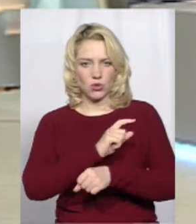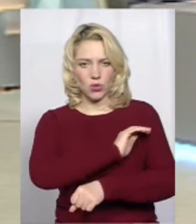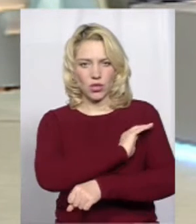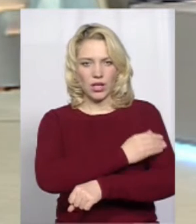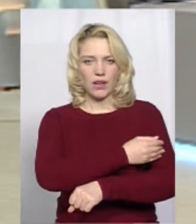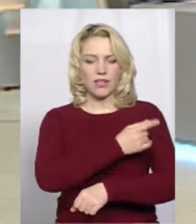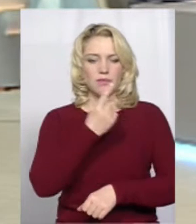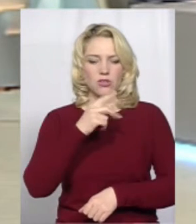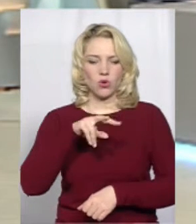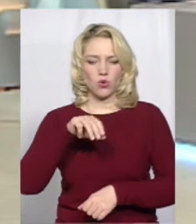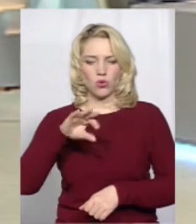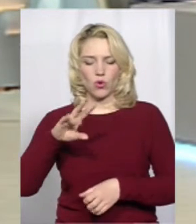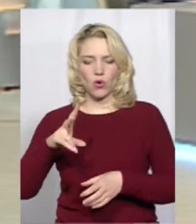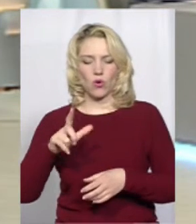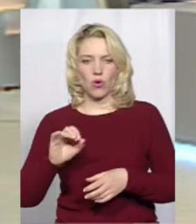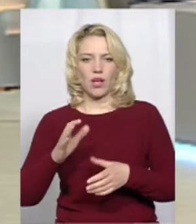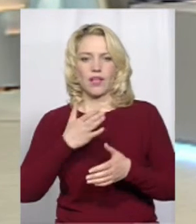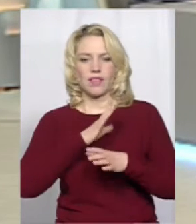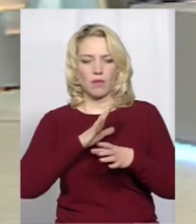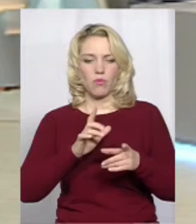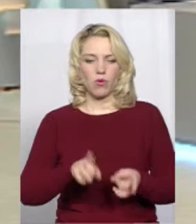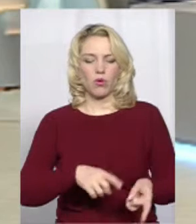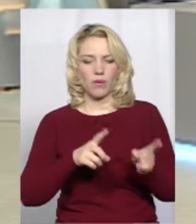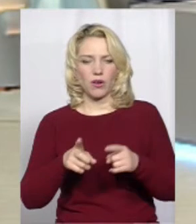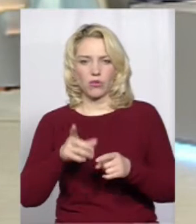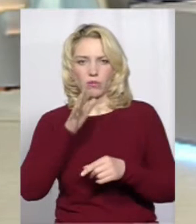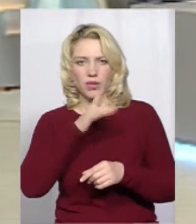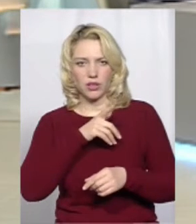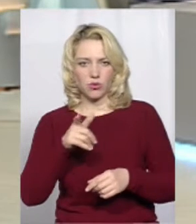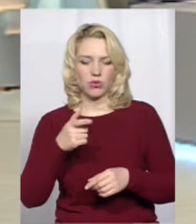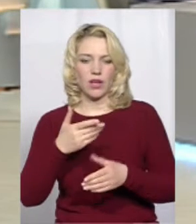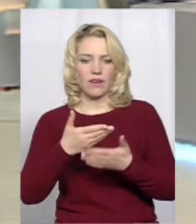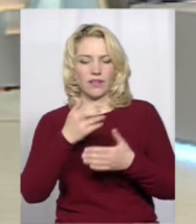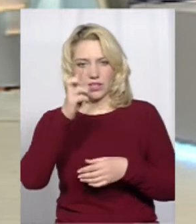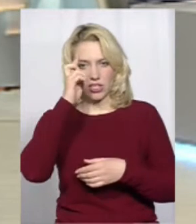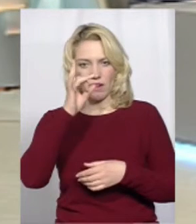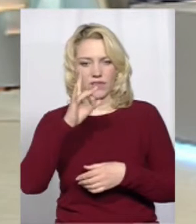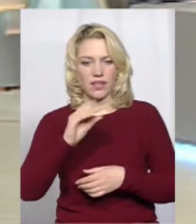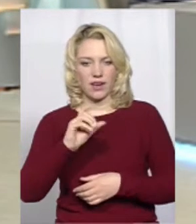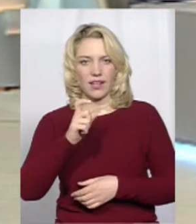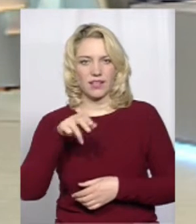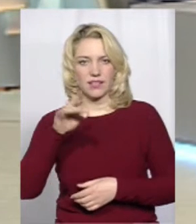і не було перехідного періоду. Тобто ми від державних реєстраторів ще не отримали